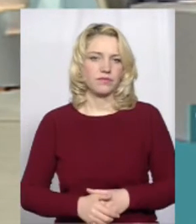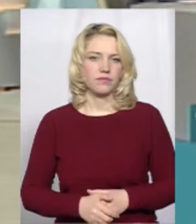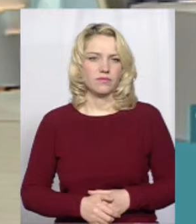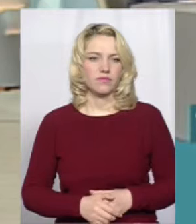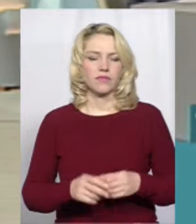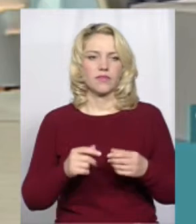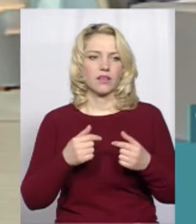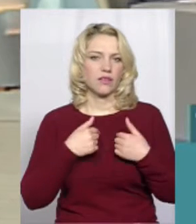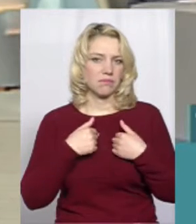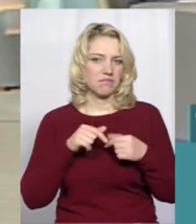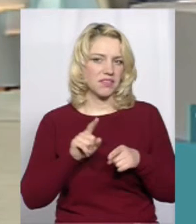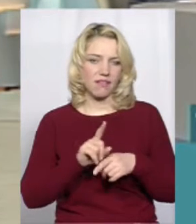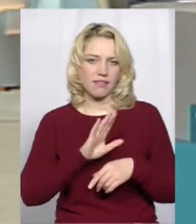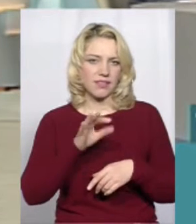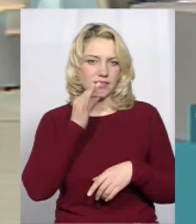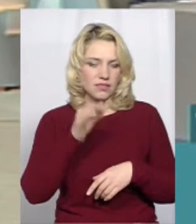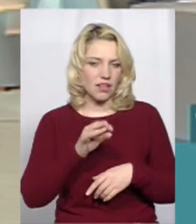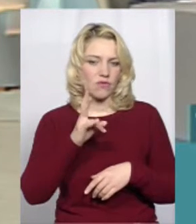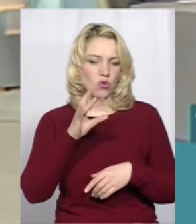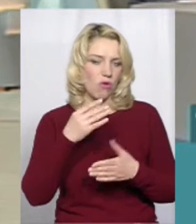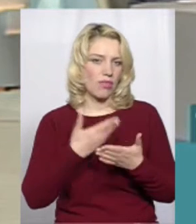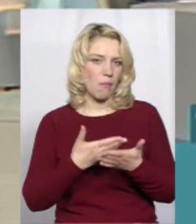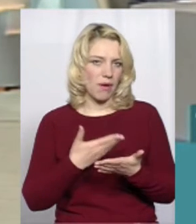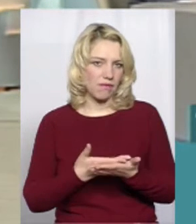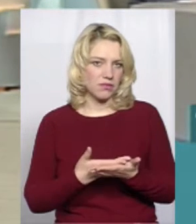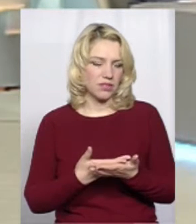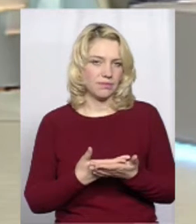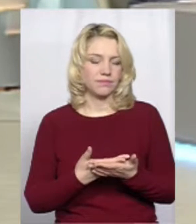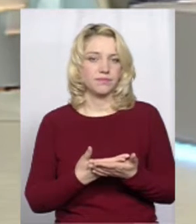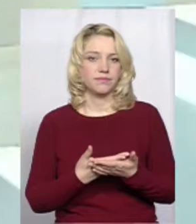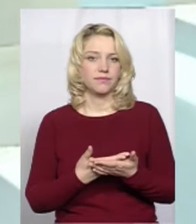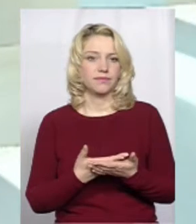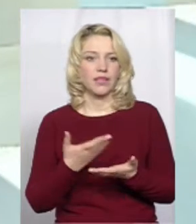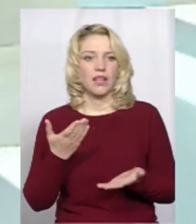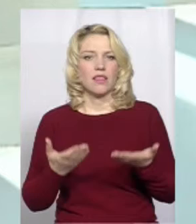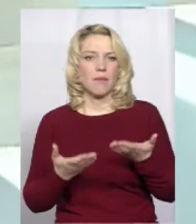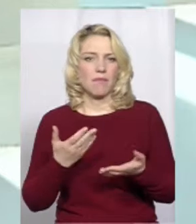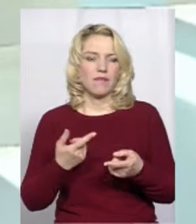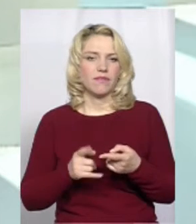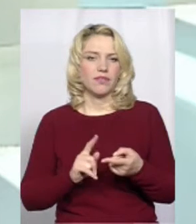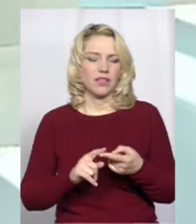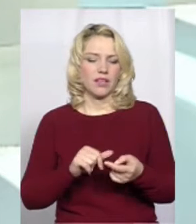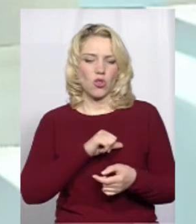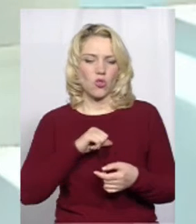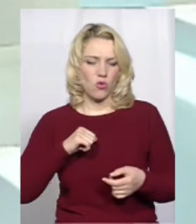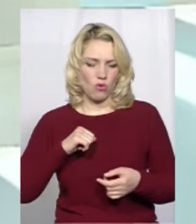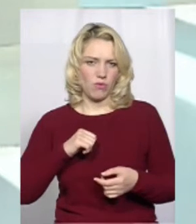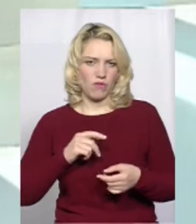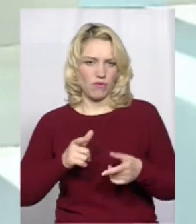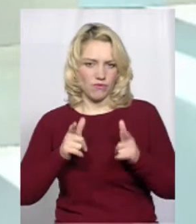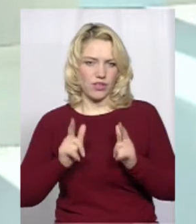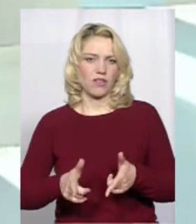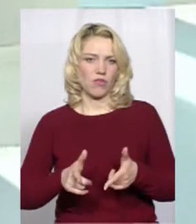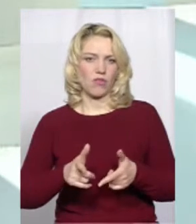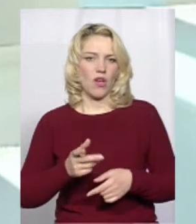Я б так не сказав, але, напевне, у спосіб добровільного воєвиявлення.